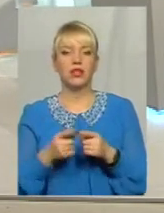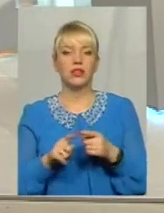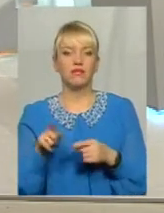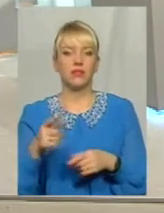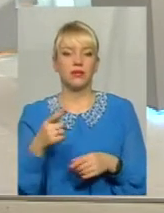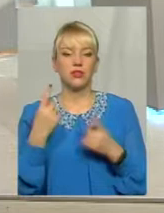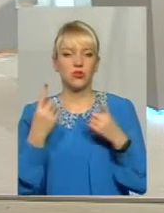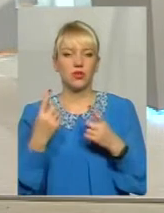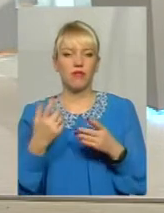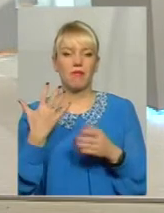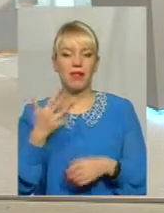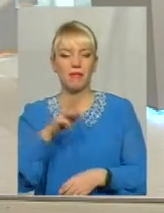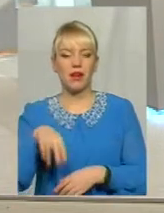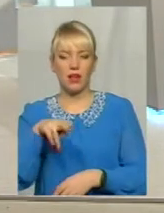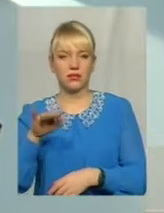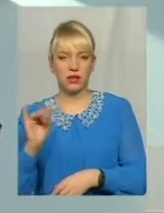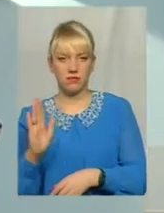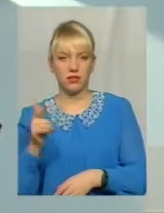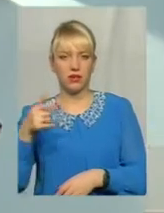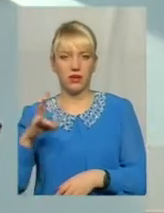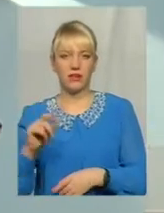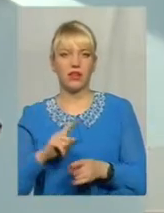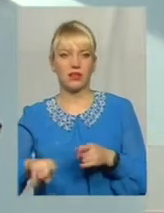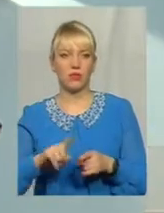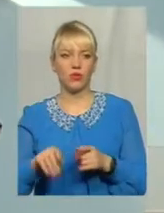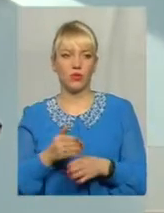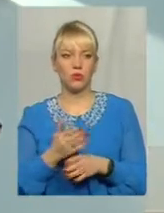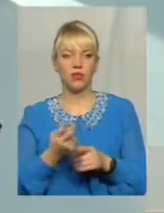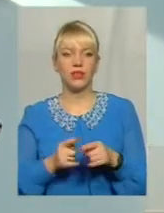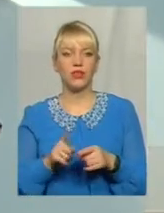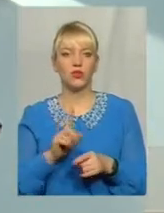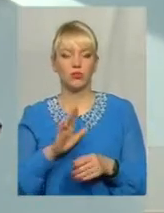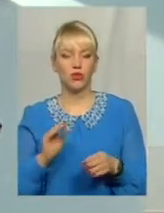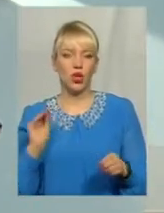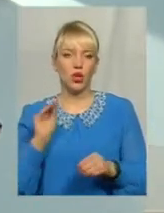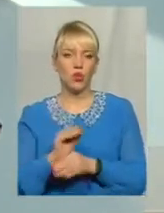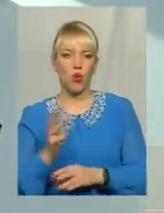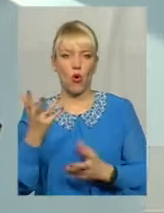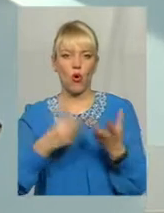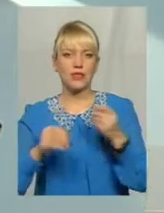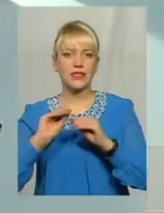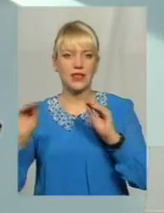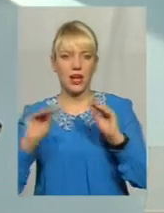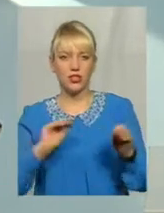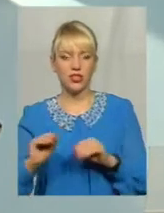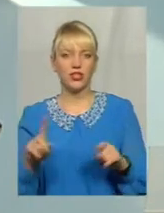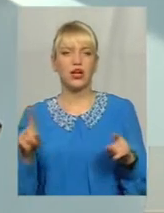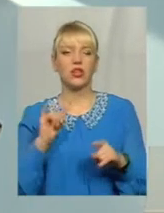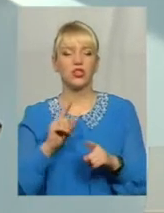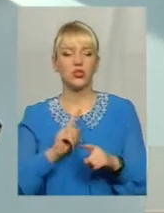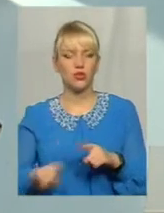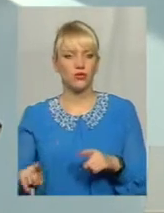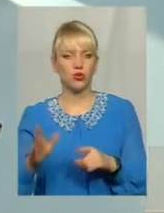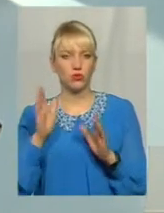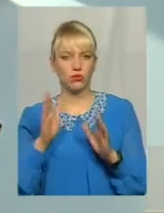грн на первинну допомогу І те, що це буде до оснащення і обладнанням Яке би швидко, хоч і